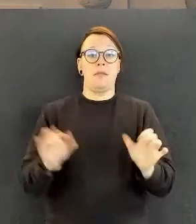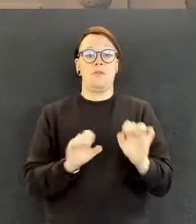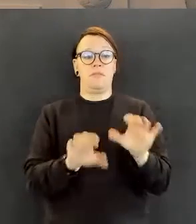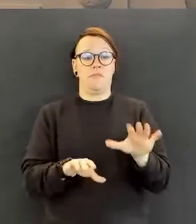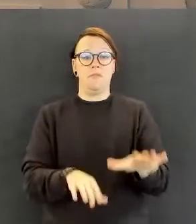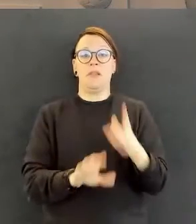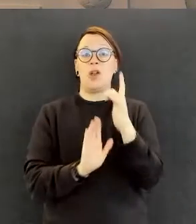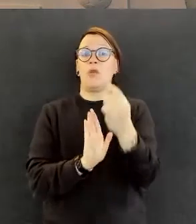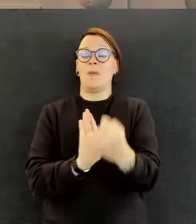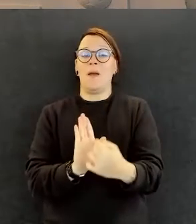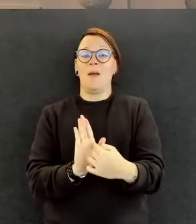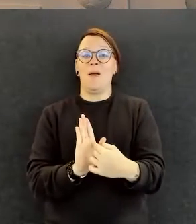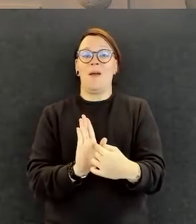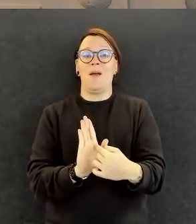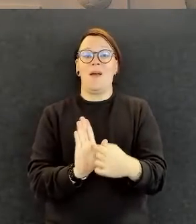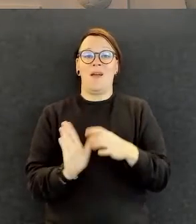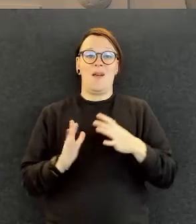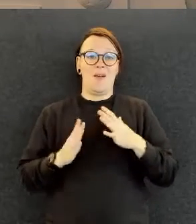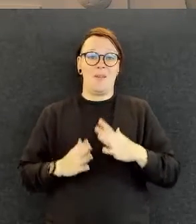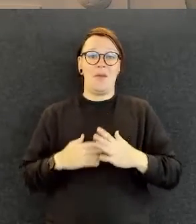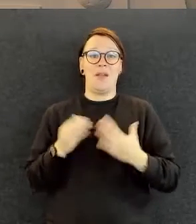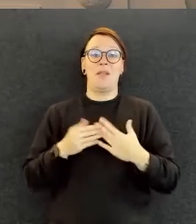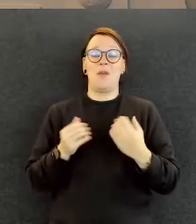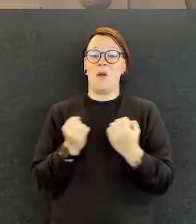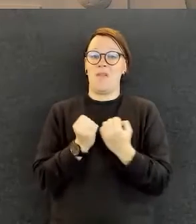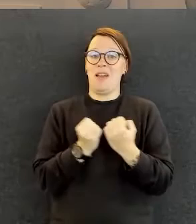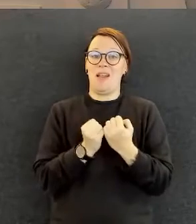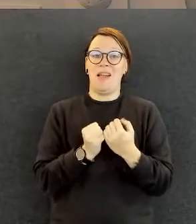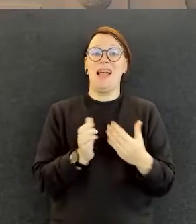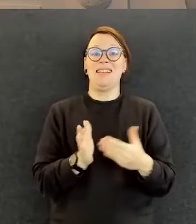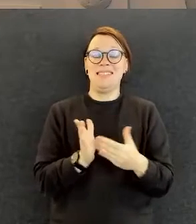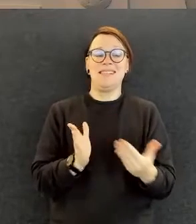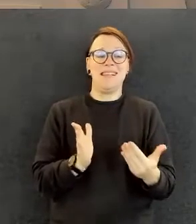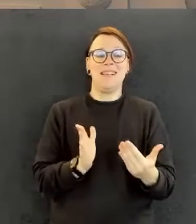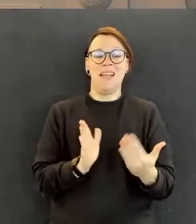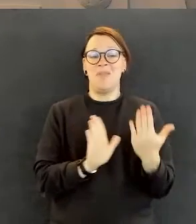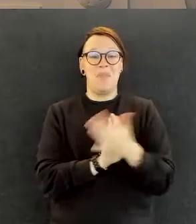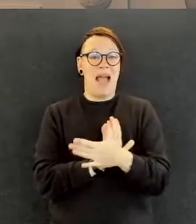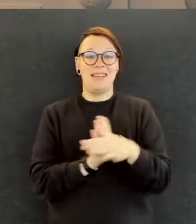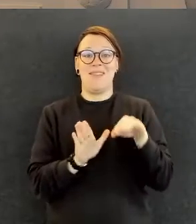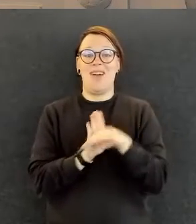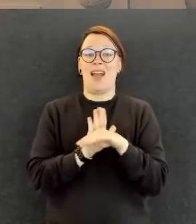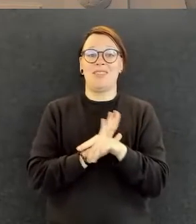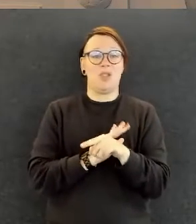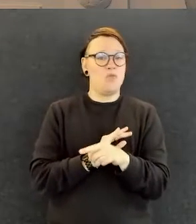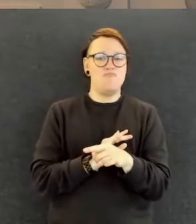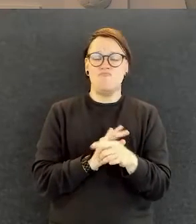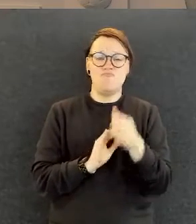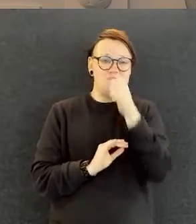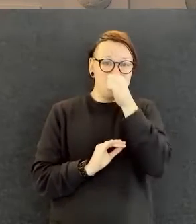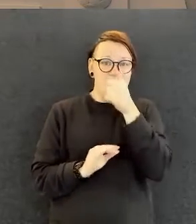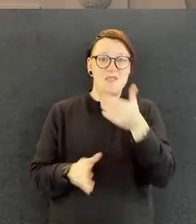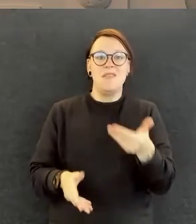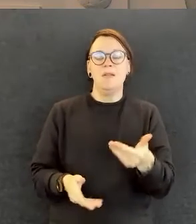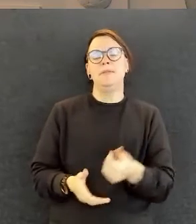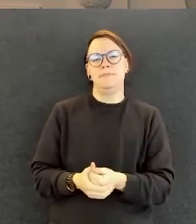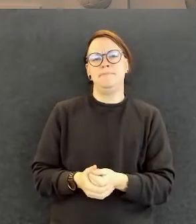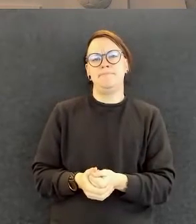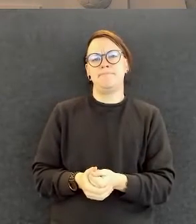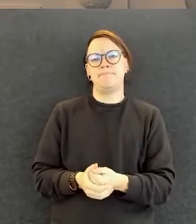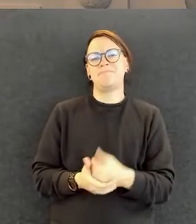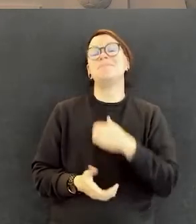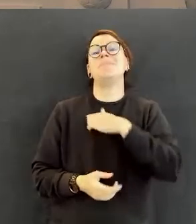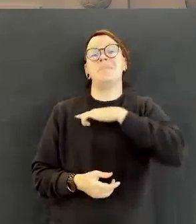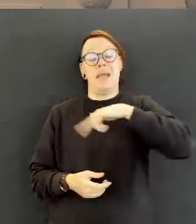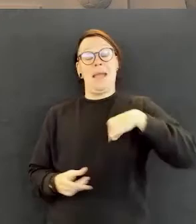ei mekään ihan niin kuin, not there yet. Meilläkin on tekemistä myös siinä, että me muistetaan, että me ollaan erilaisia. Ja silloin